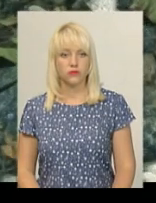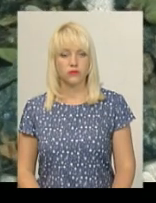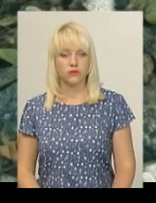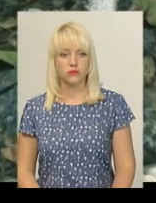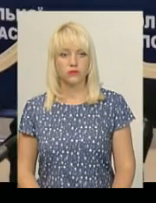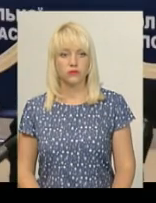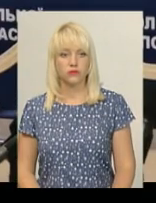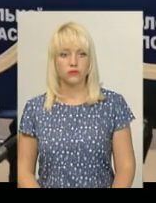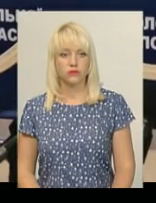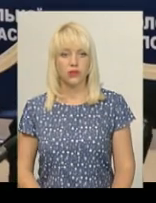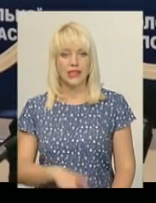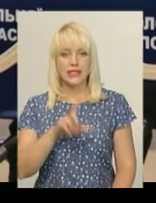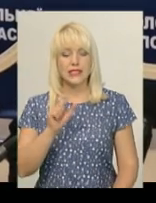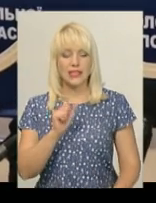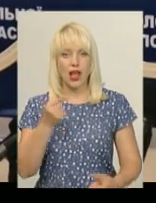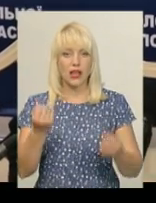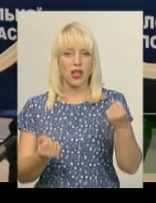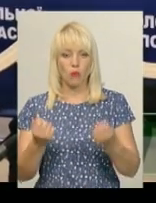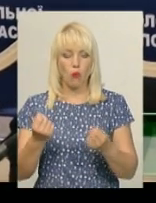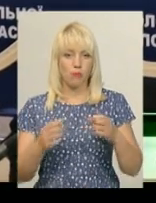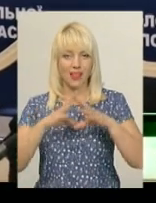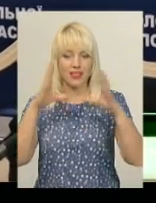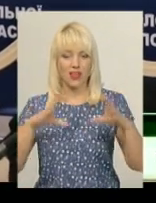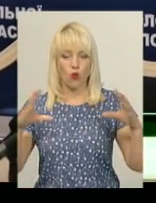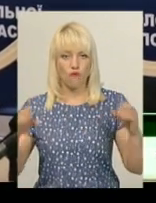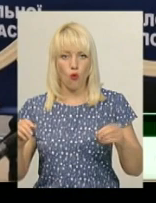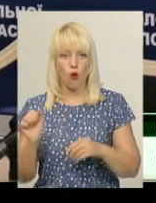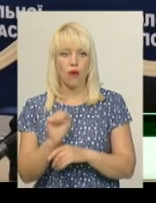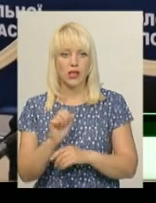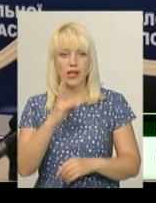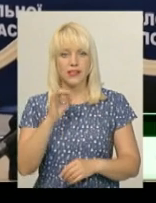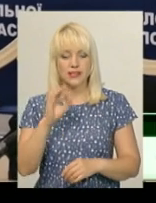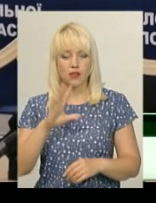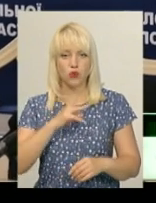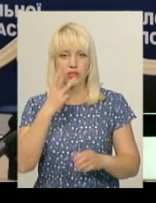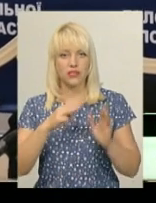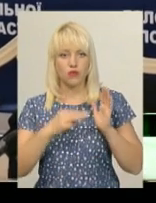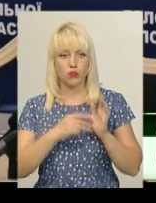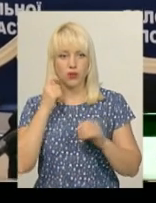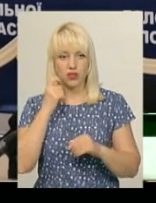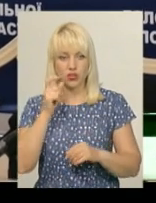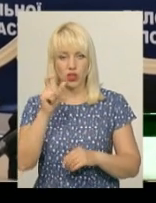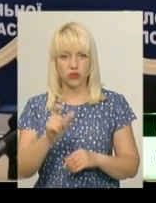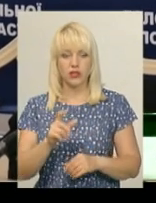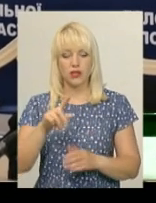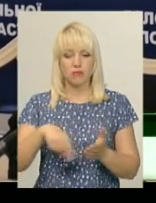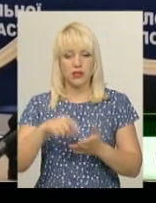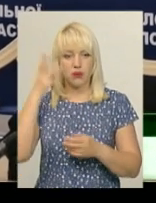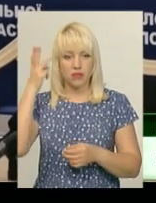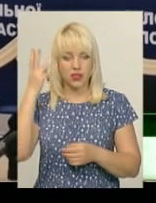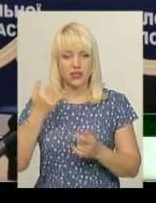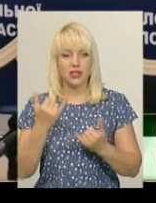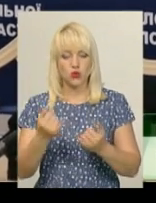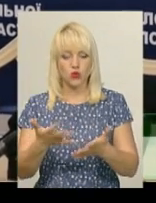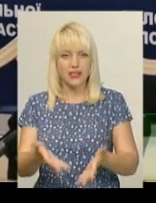За кермом легкового автомобіля Нісан був 38-річний мешканець міста Хмельницького. Як сьогодні